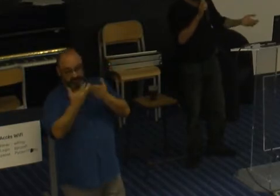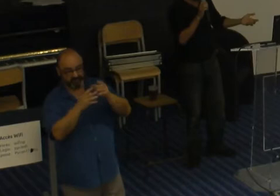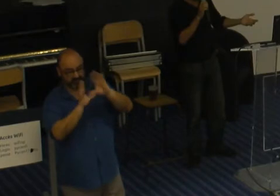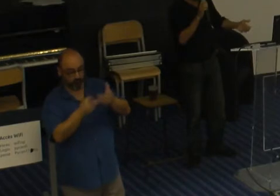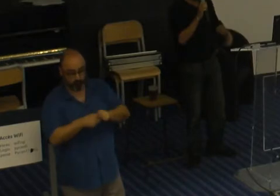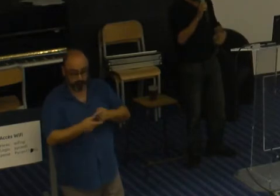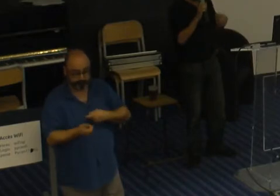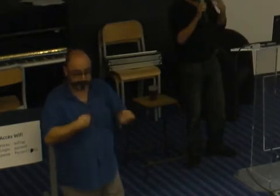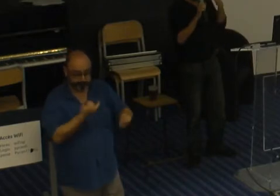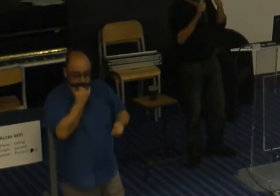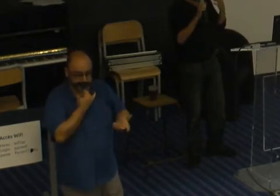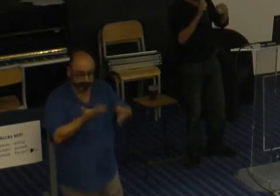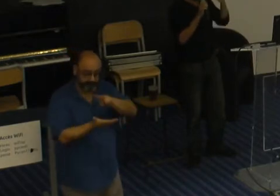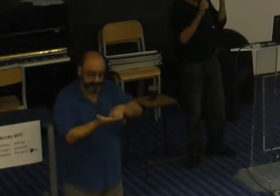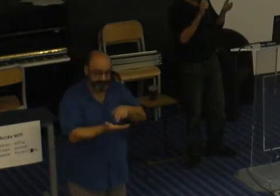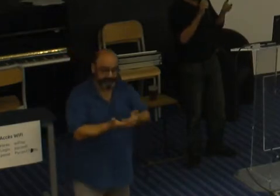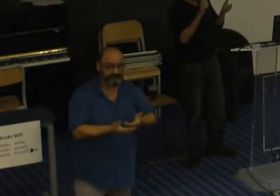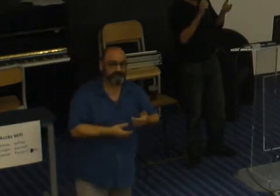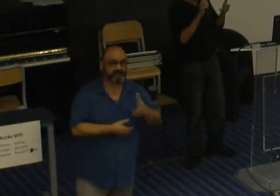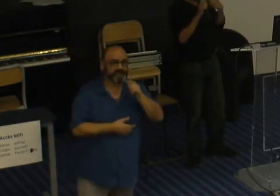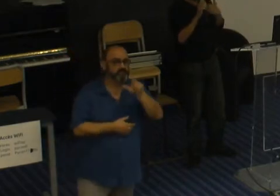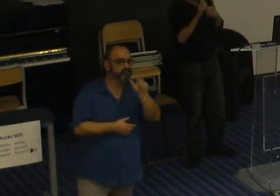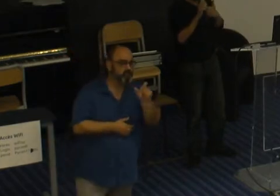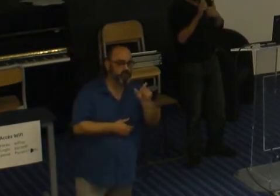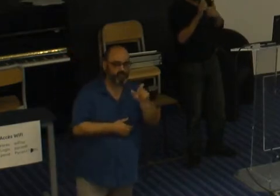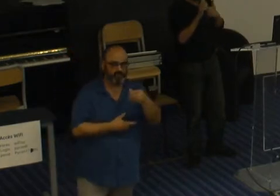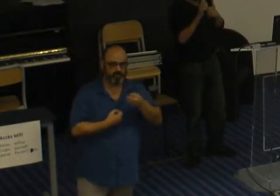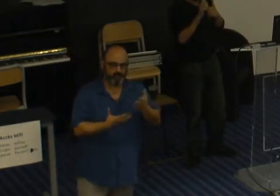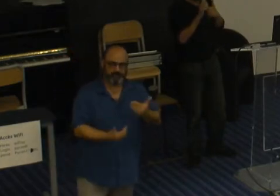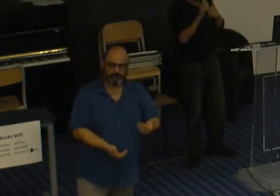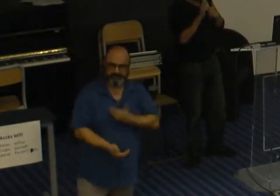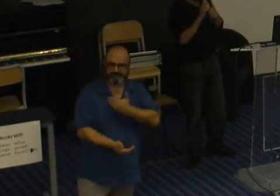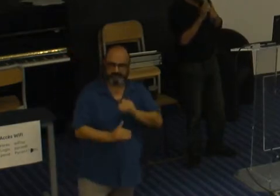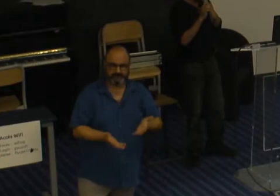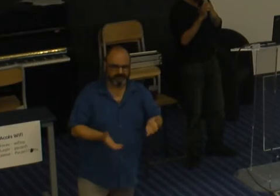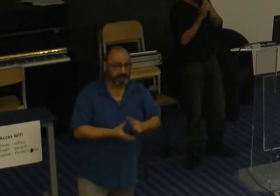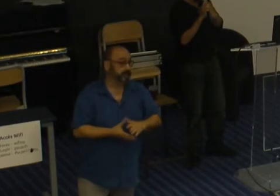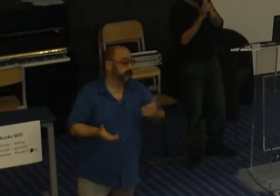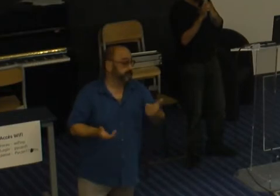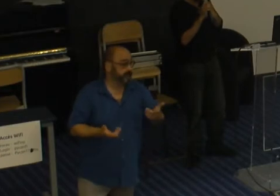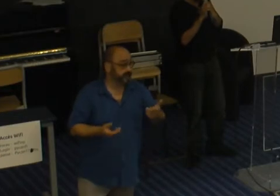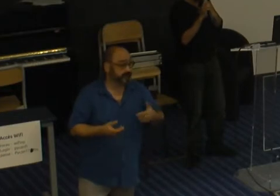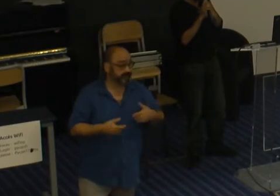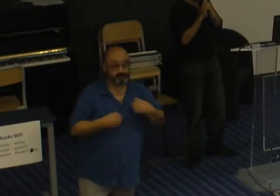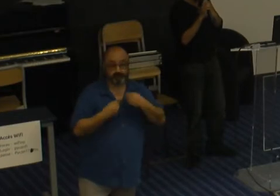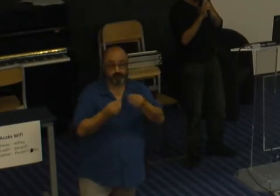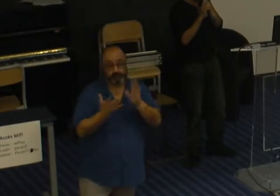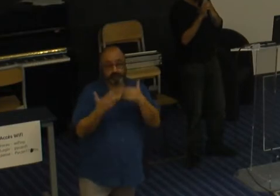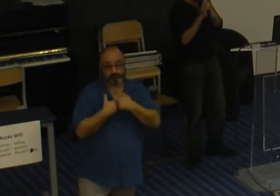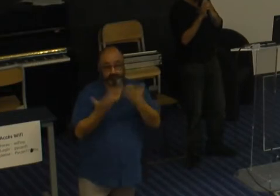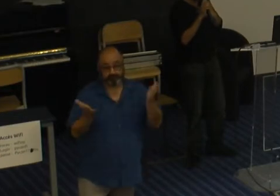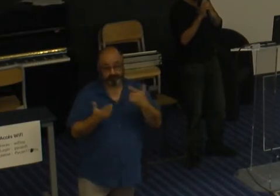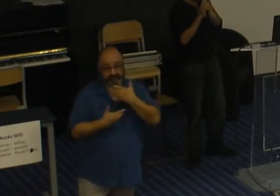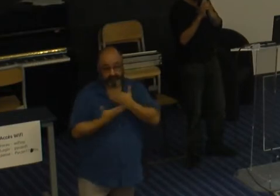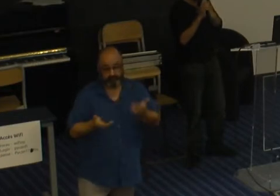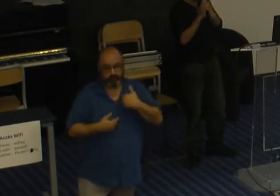Et le fait d'utiliser ces mots-là peuvent blesser, en fait. Moi, je vais faire une confession. Je suis le premier à utiliser un langage